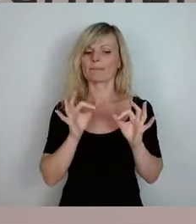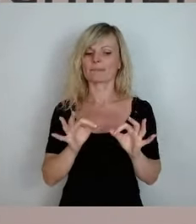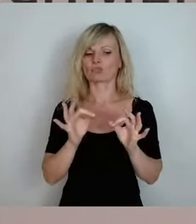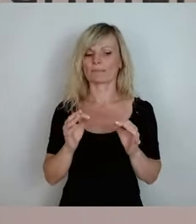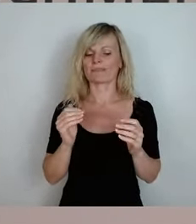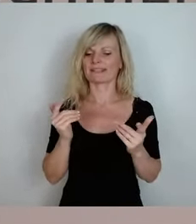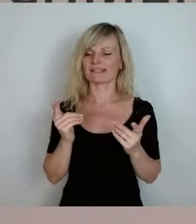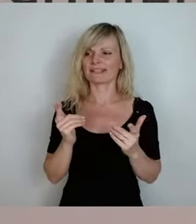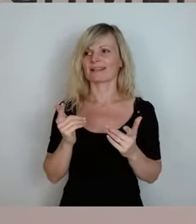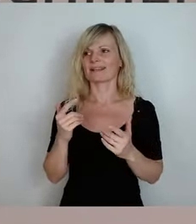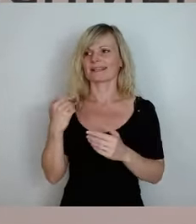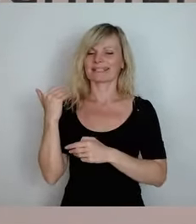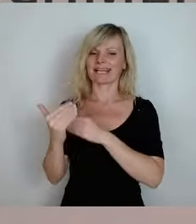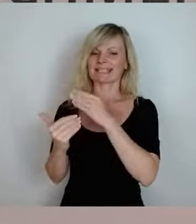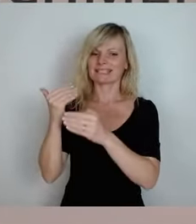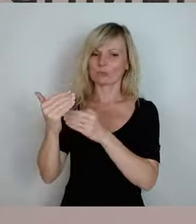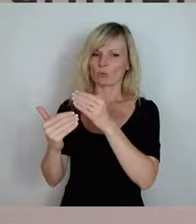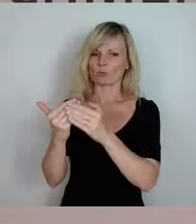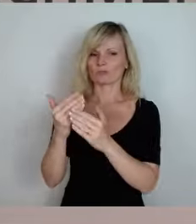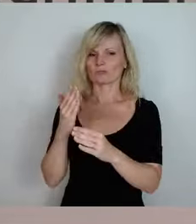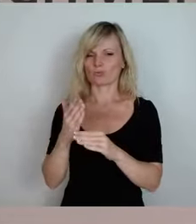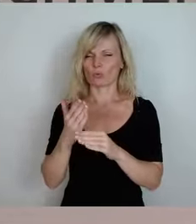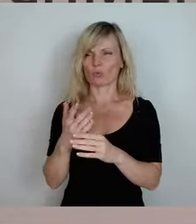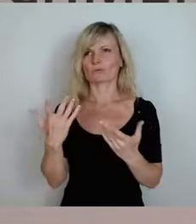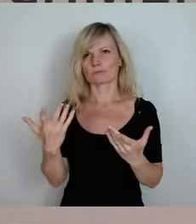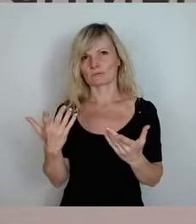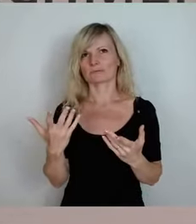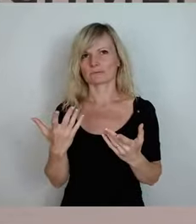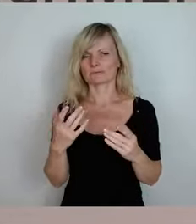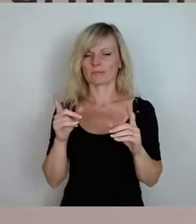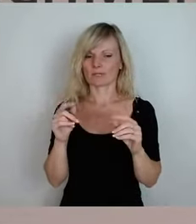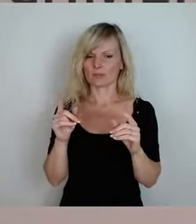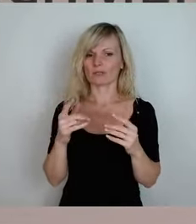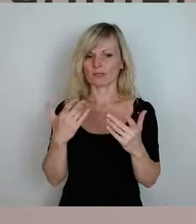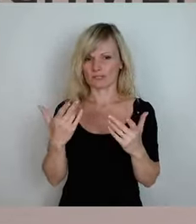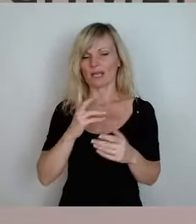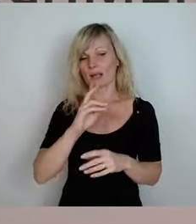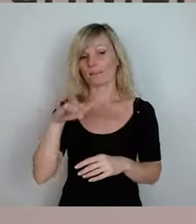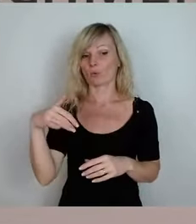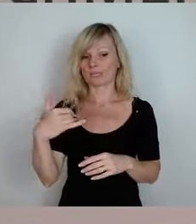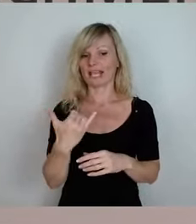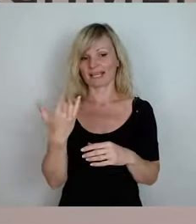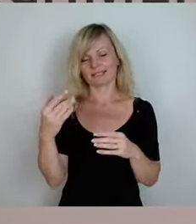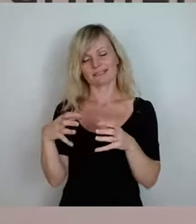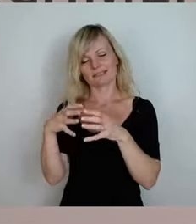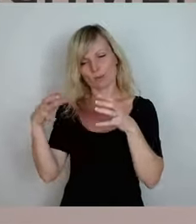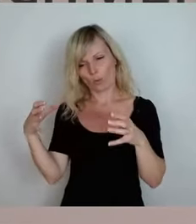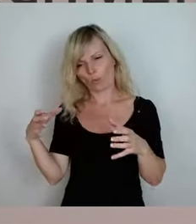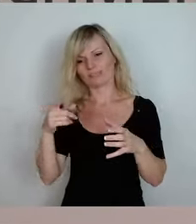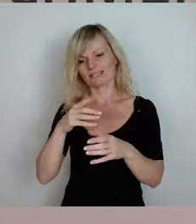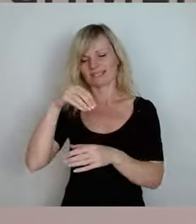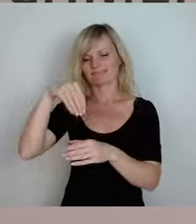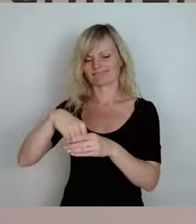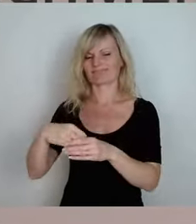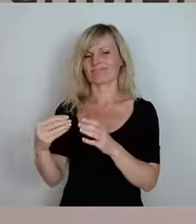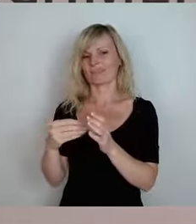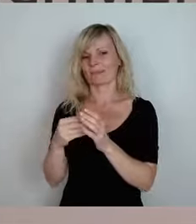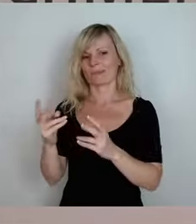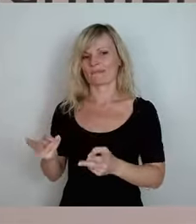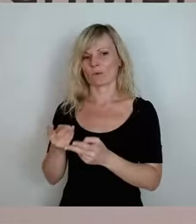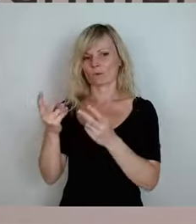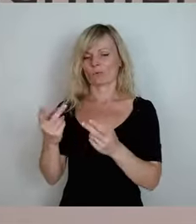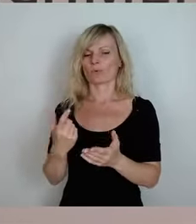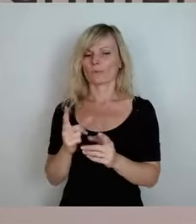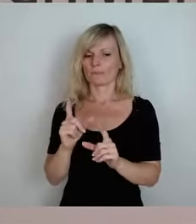Verständnis, dass hier bei den größeren Projekten immer auch eine Förderung dabei ist. Und deswegen muss hier von Seiten des Landes was dazu kommen.